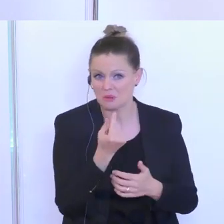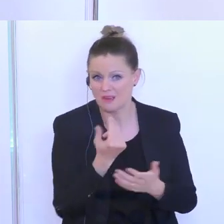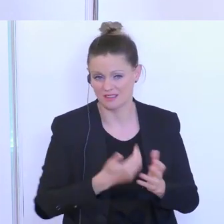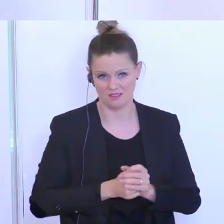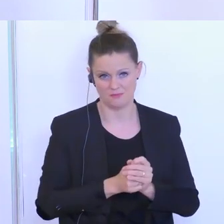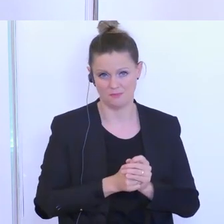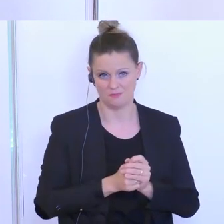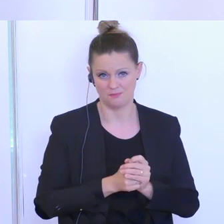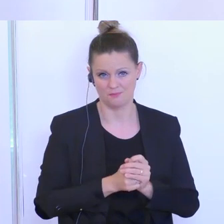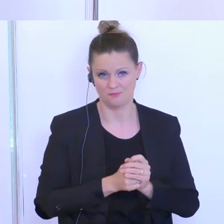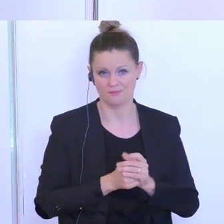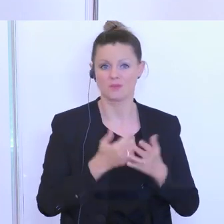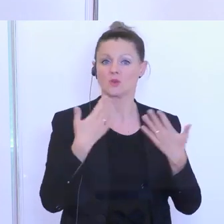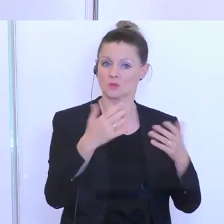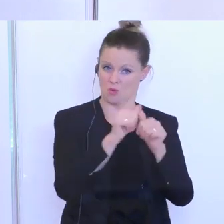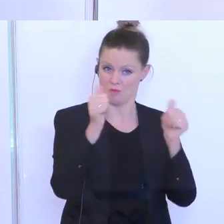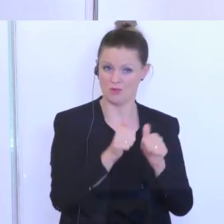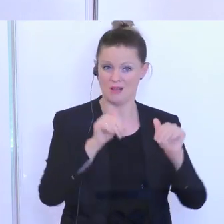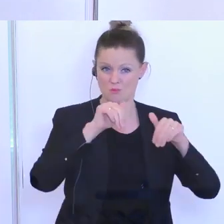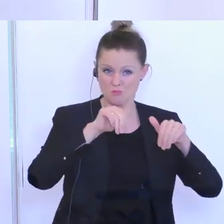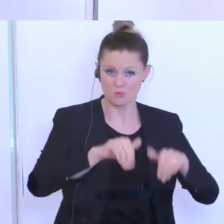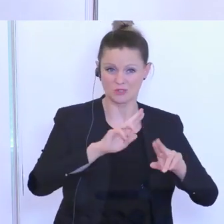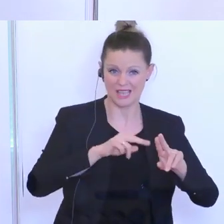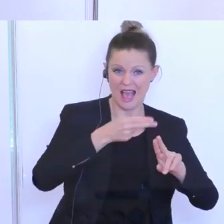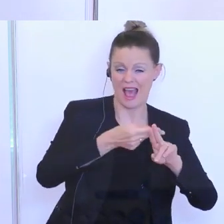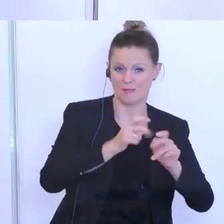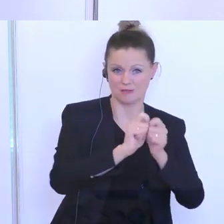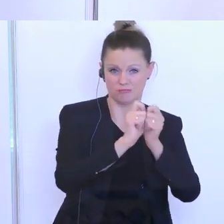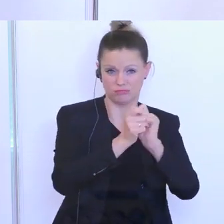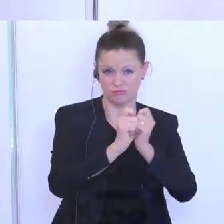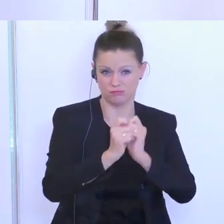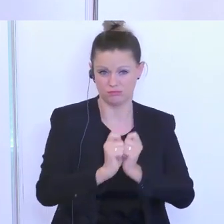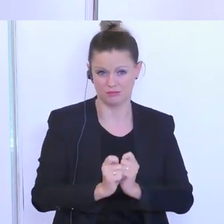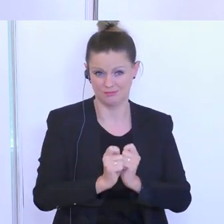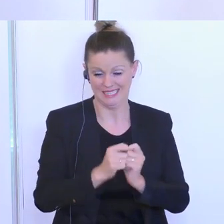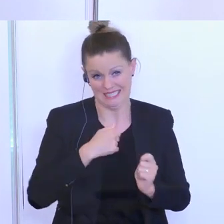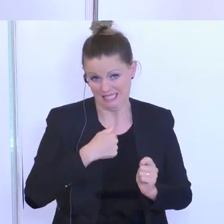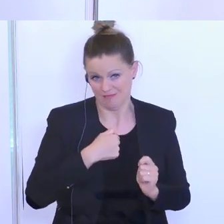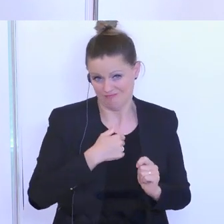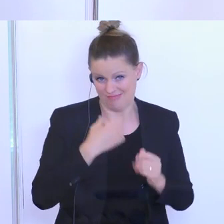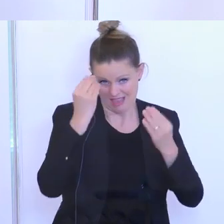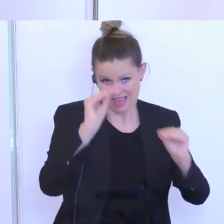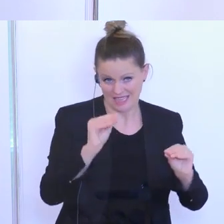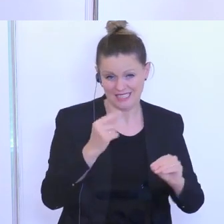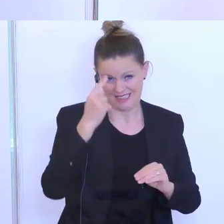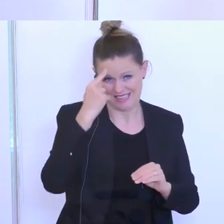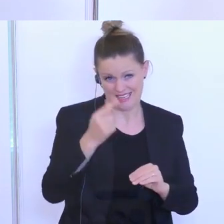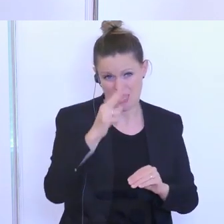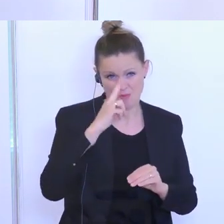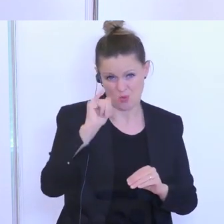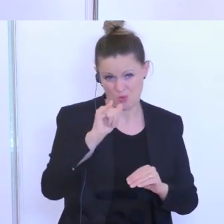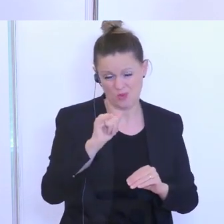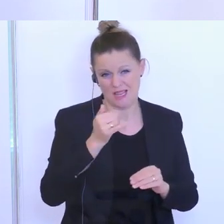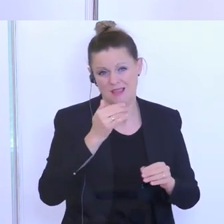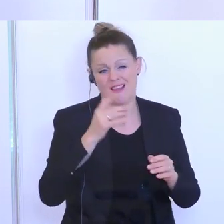das, dass wir diese Modelle anpassen müssen, um dann konkretere Zahlen zu haben. Ich rechne eigentlich, wenn ich ganz ehrlich bin, erst damit, dass wir im Juni da mehr wissen